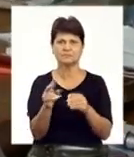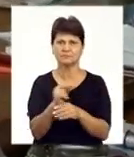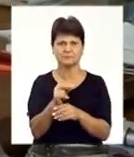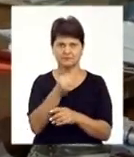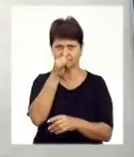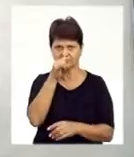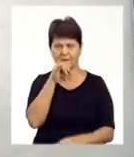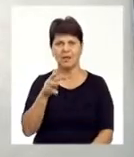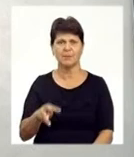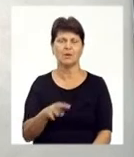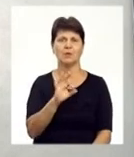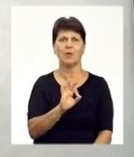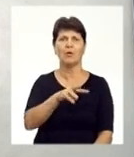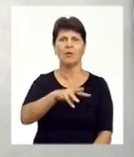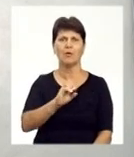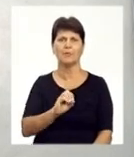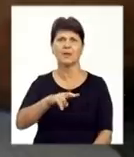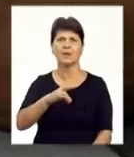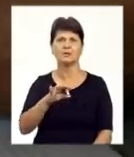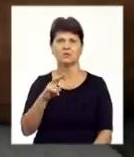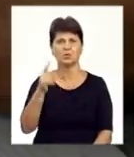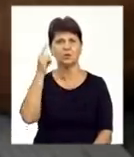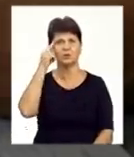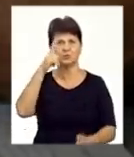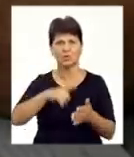сподівається, що зимою не буде протягів у будинку.